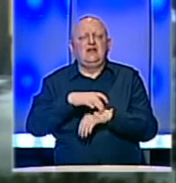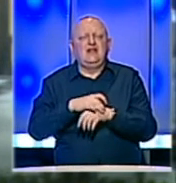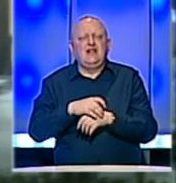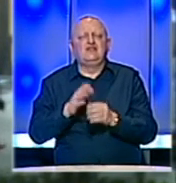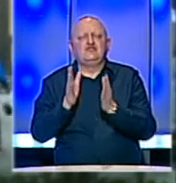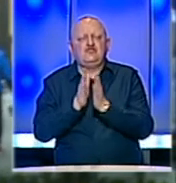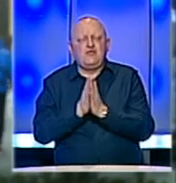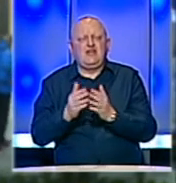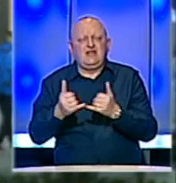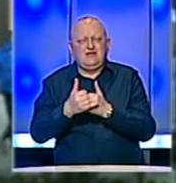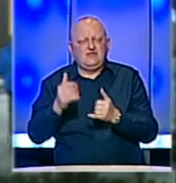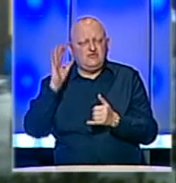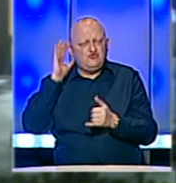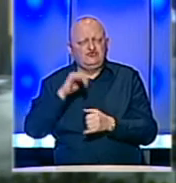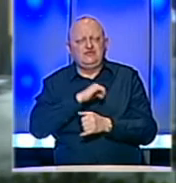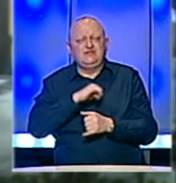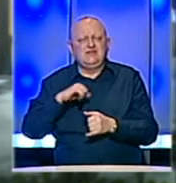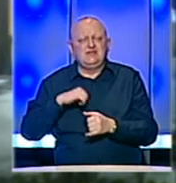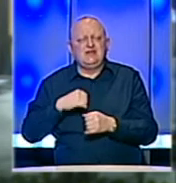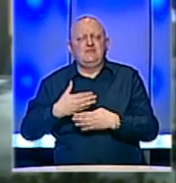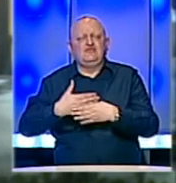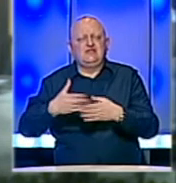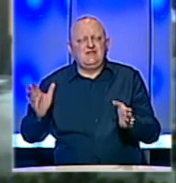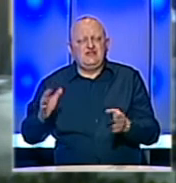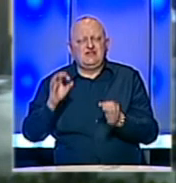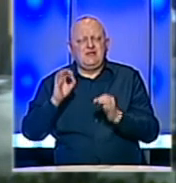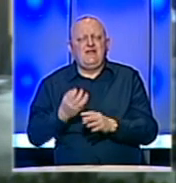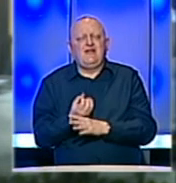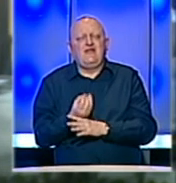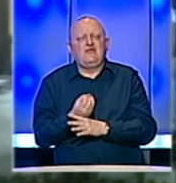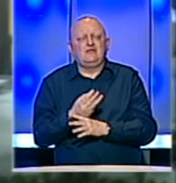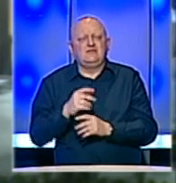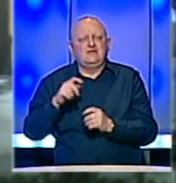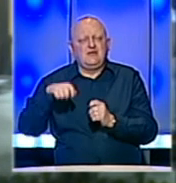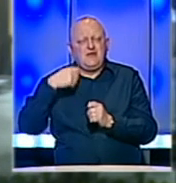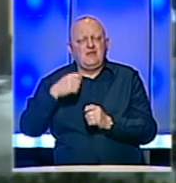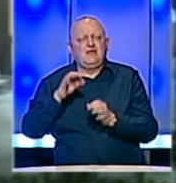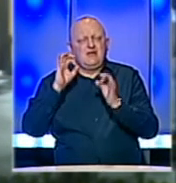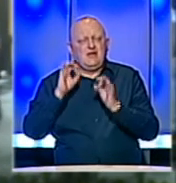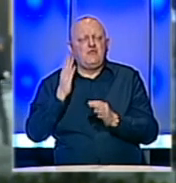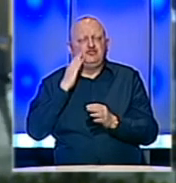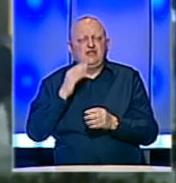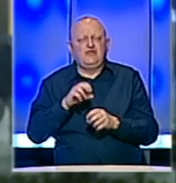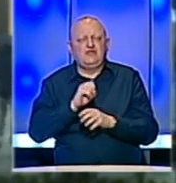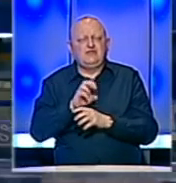apelovali na građane da slušaju samo zvanične i provjerene informacije, a na medije da objektivno izvještavaju. Studio